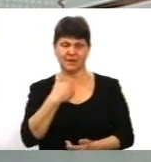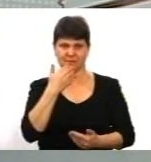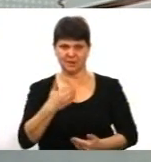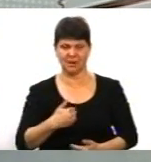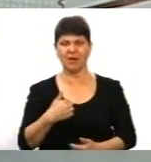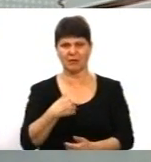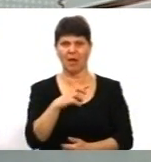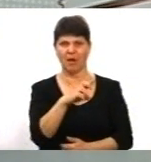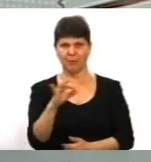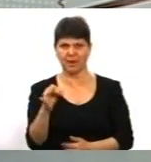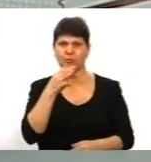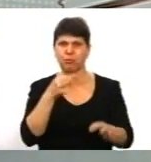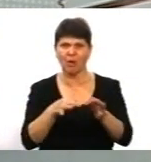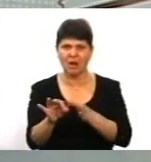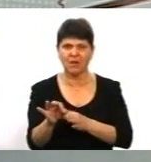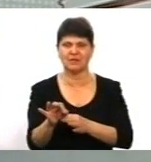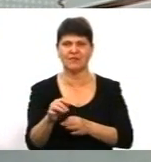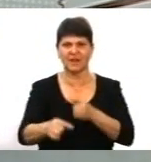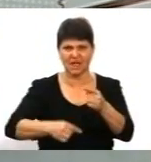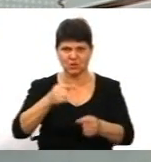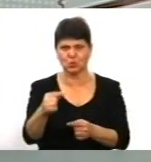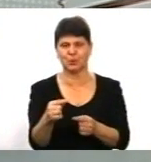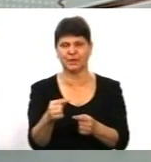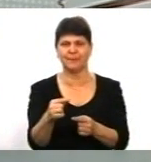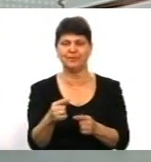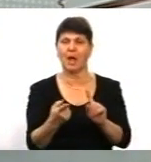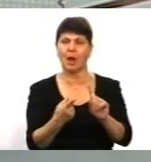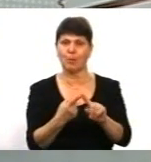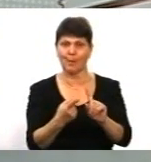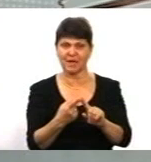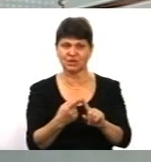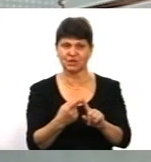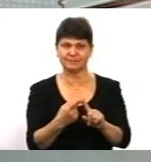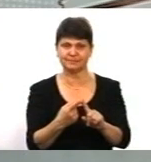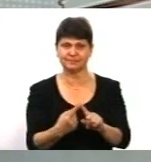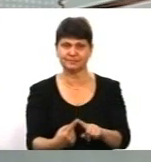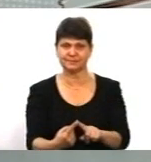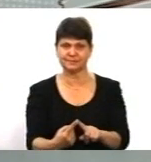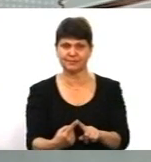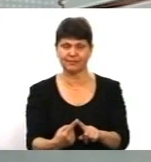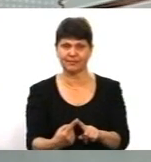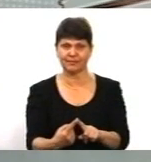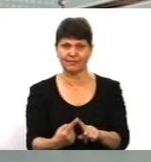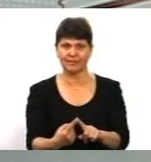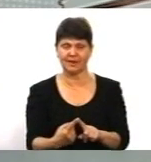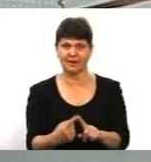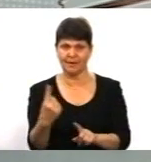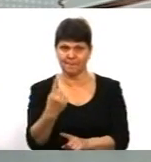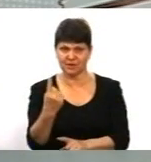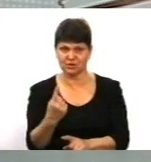наступні речі. Ну, по-перше, за